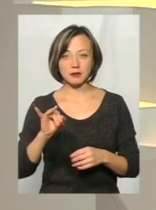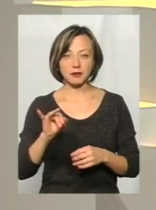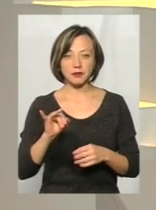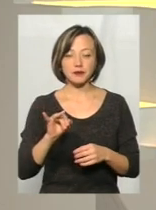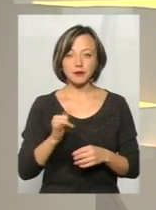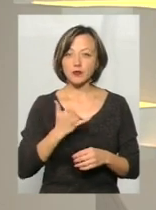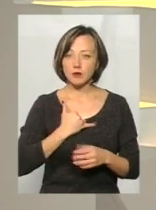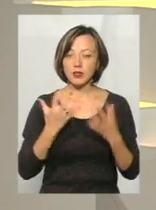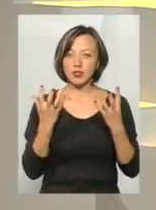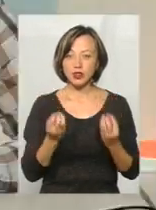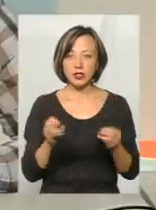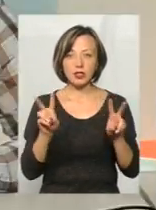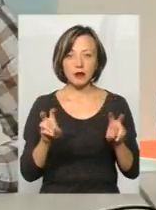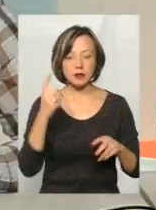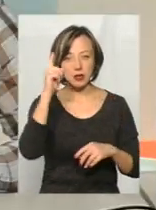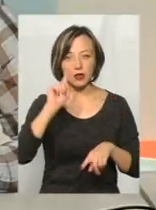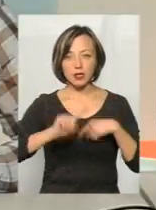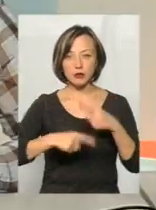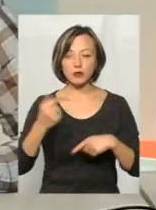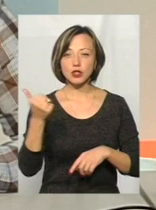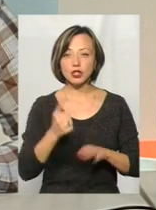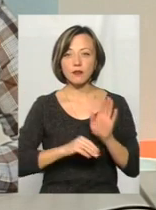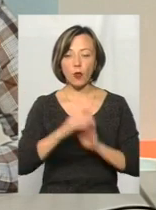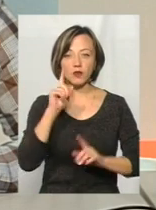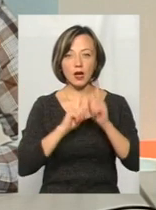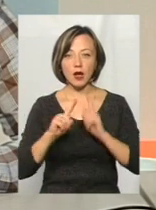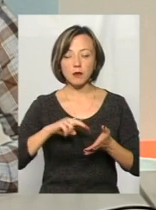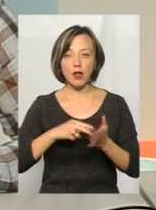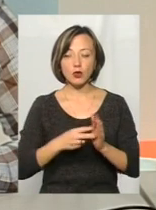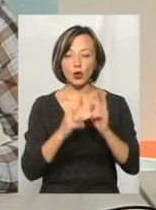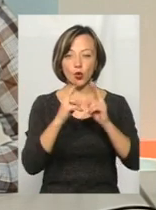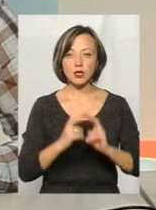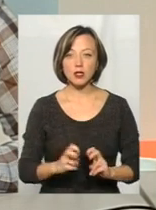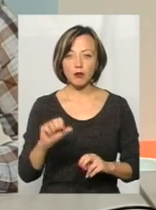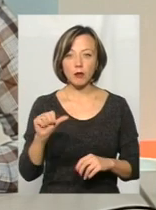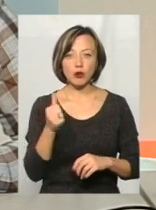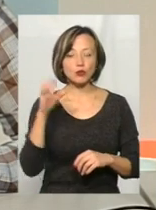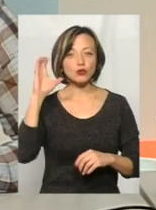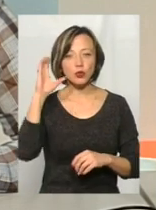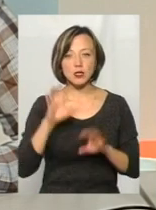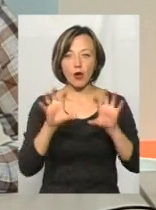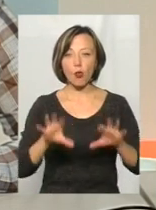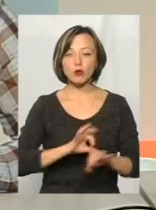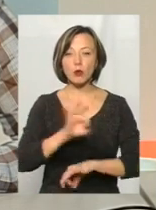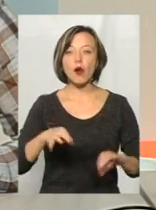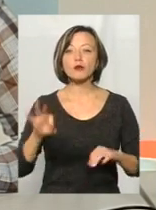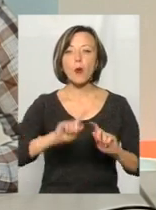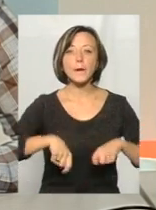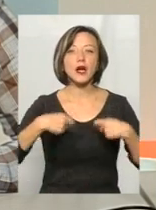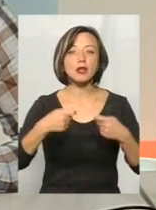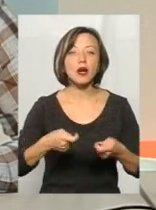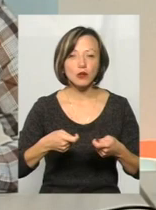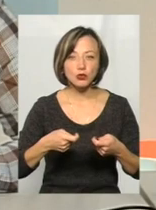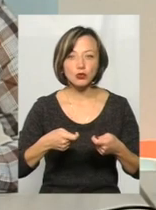У нас є ще одна тема. Я знаю, що на наступний тиждень Верховна Рада планує розглядати в першому читанні законопроект про передачу